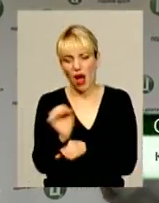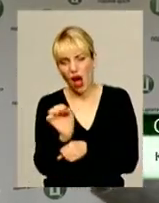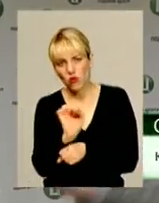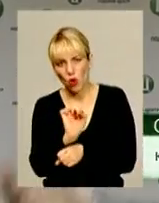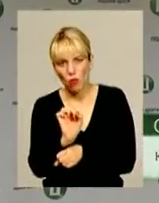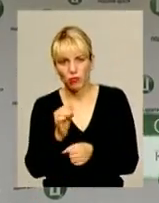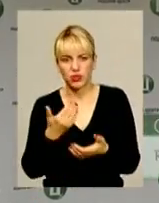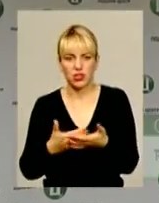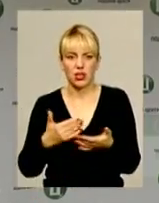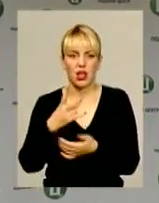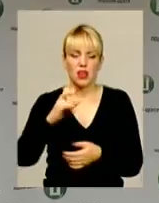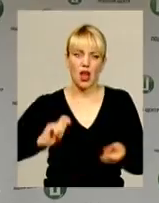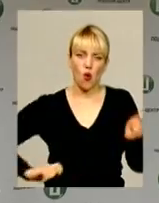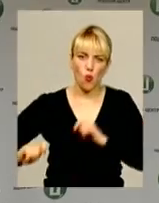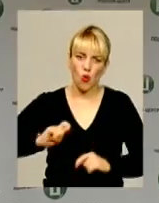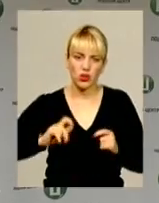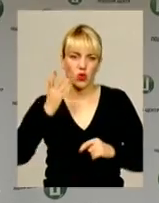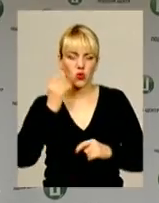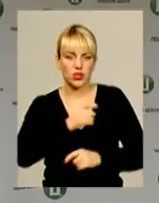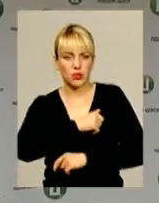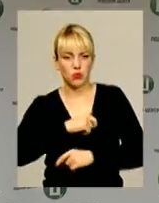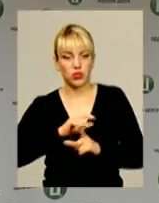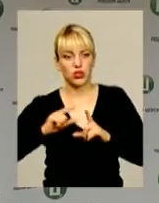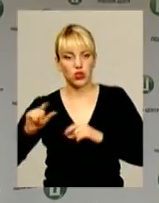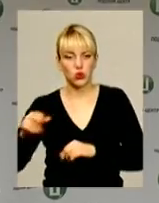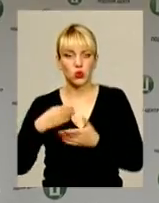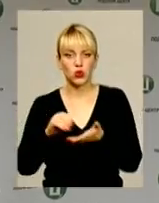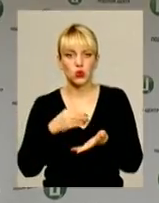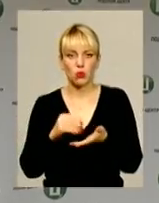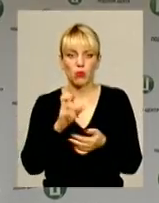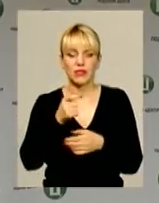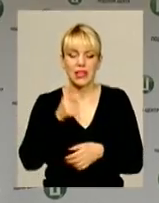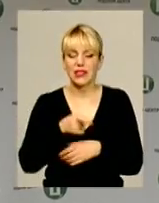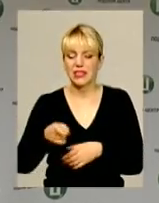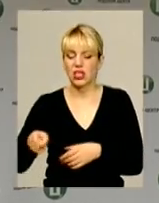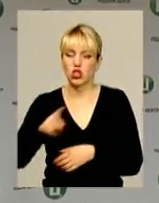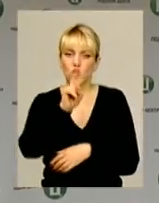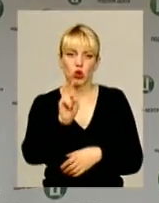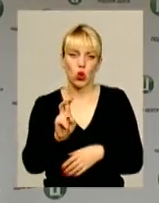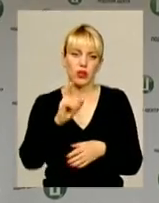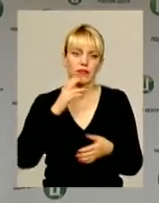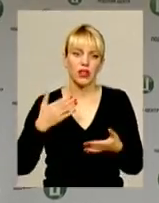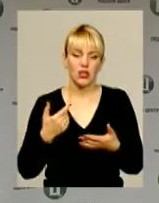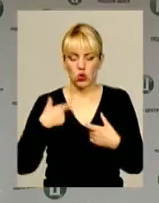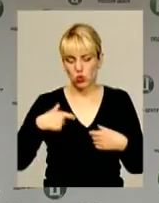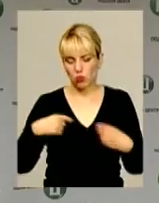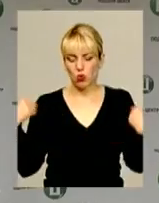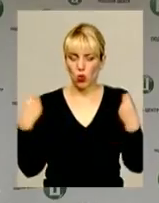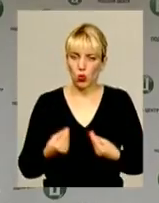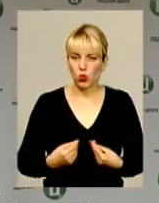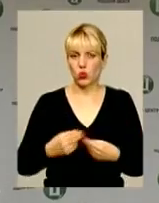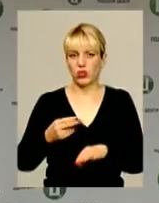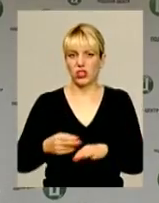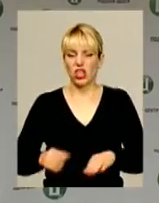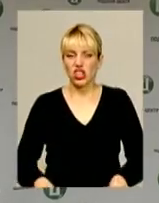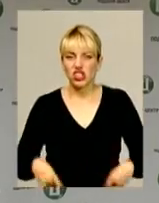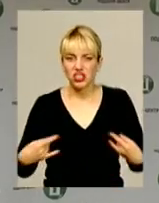Так само на одяг, коли депутати їдуть і скуповуються за тисячі доларів, купляють собі куртки, штани, носки, не